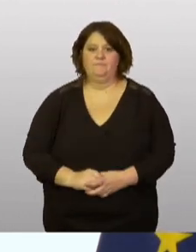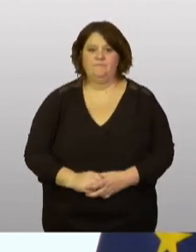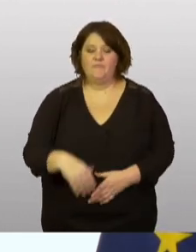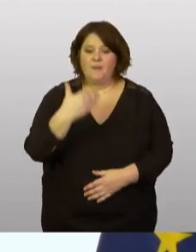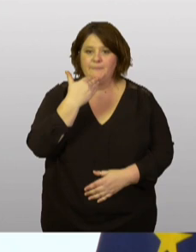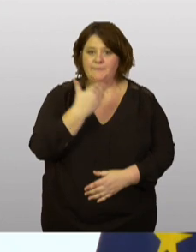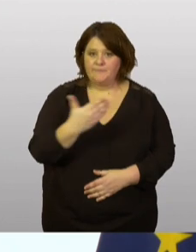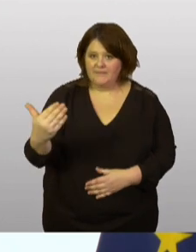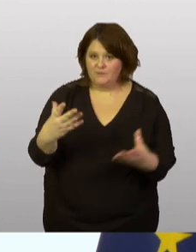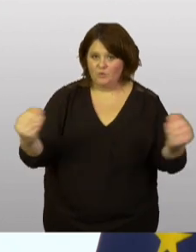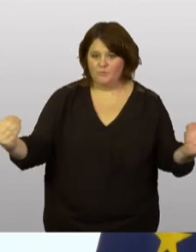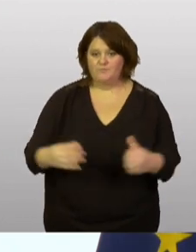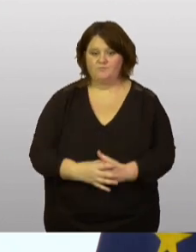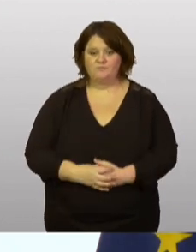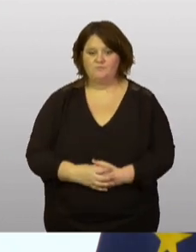Merci beaucoup.